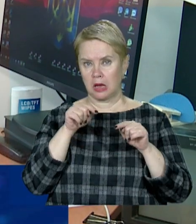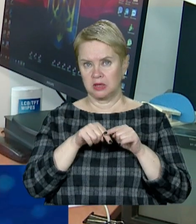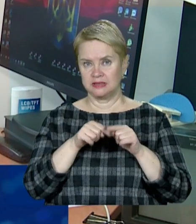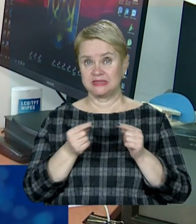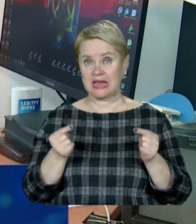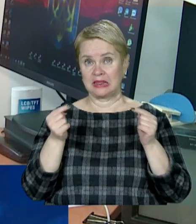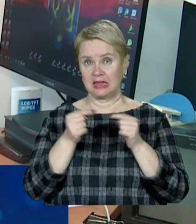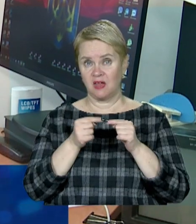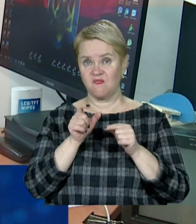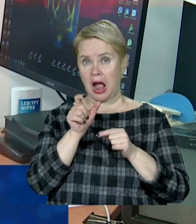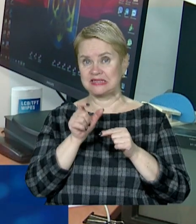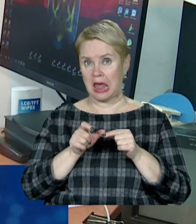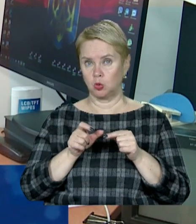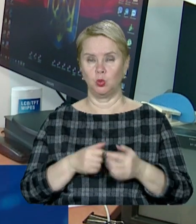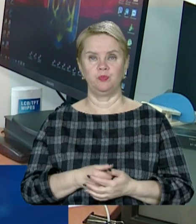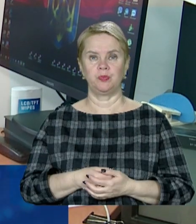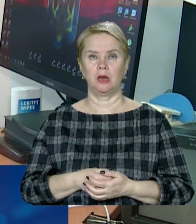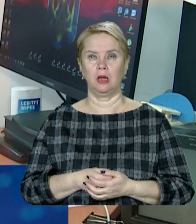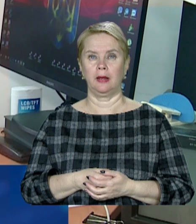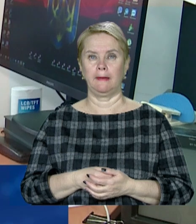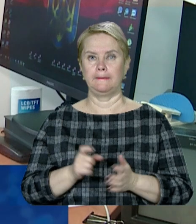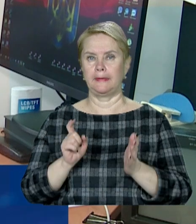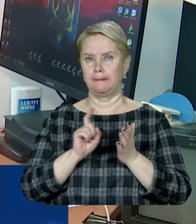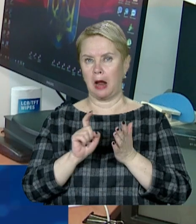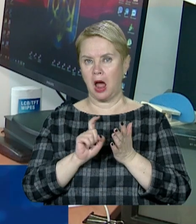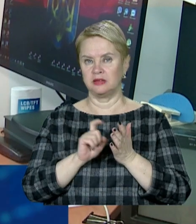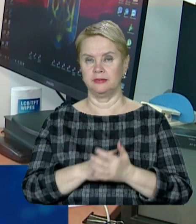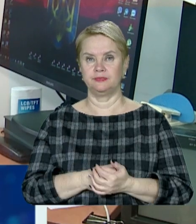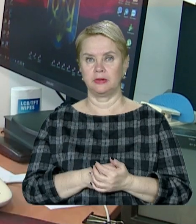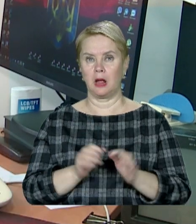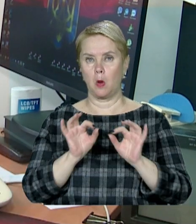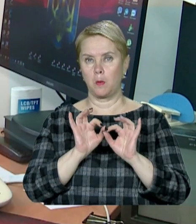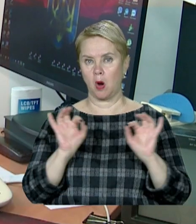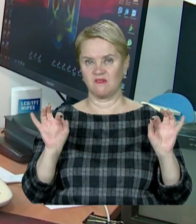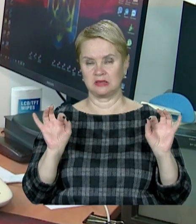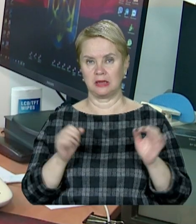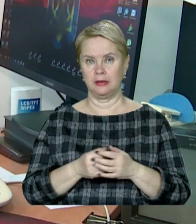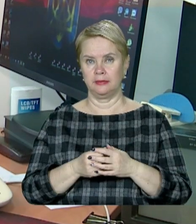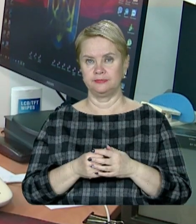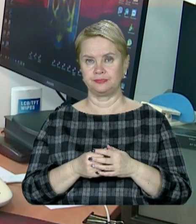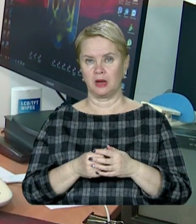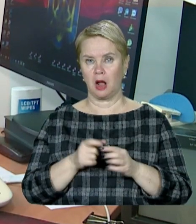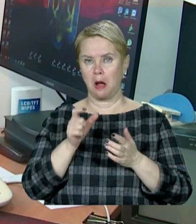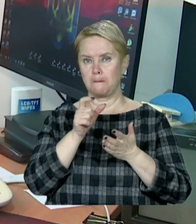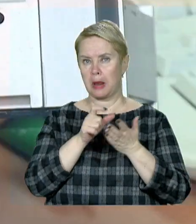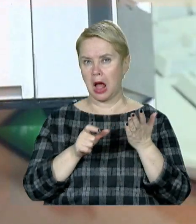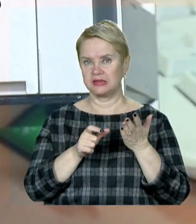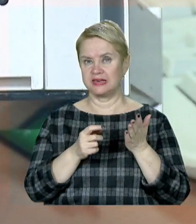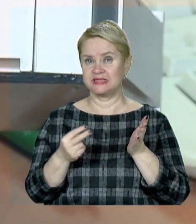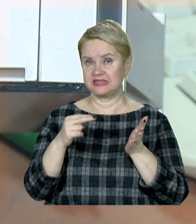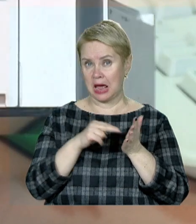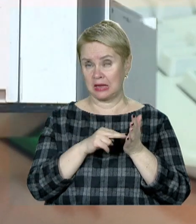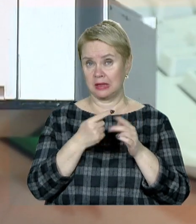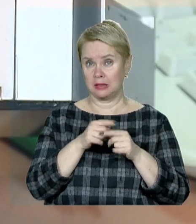тут з'єднені в кассету і припаяні проводами до платі зарядки.